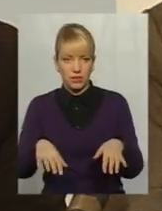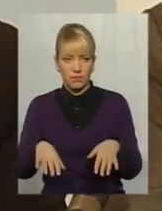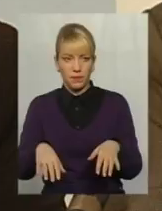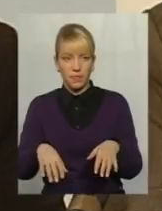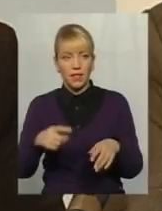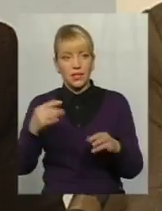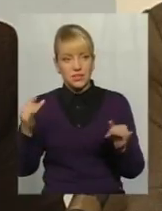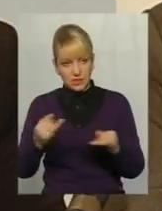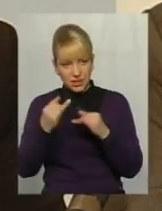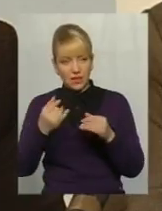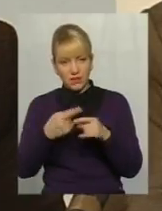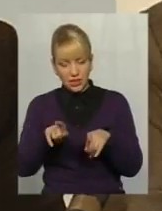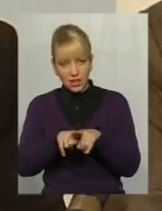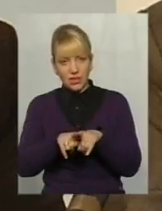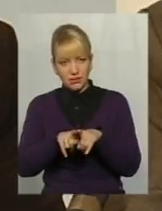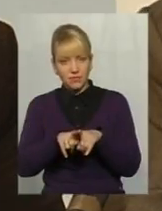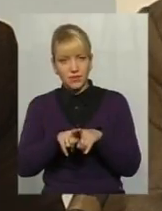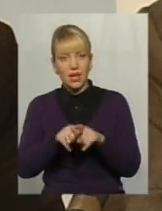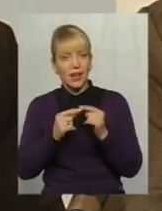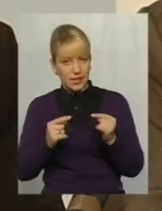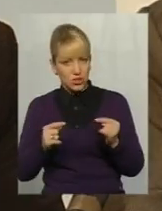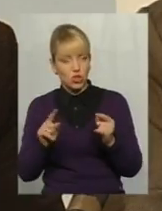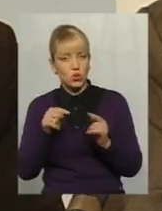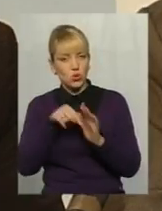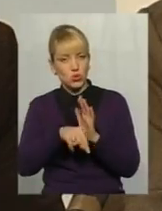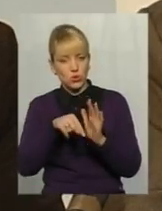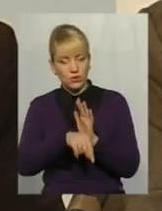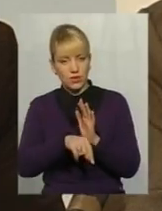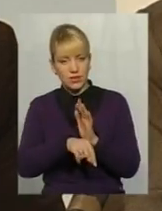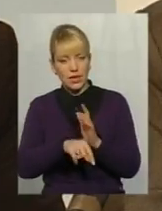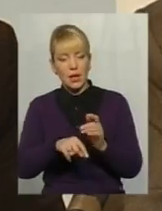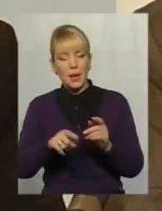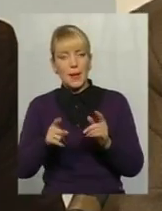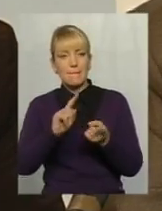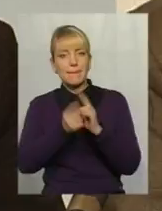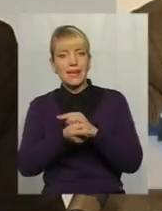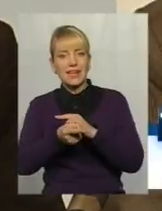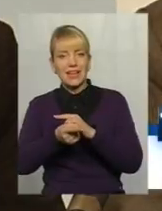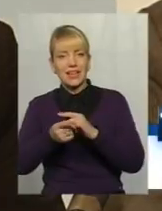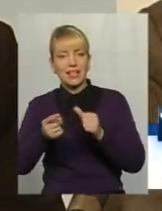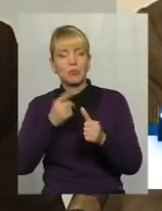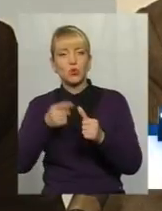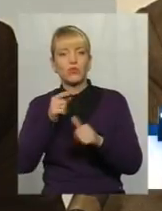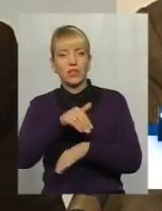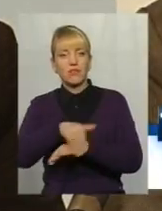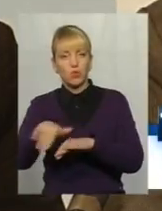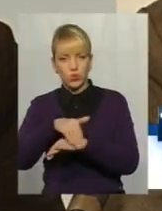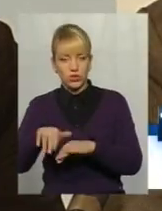речі, цікава така шаблонна річ, що стосувалося переіменування вулиць. Я більше володію ситуацією